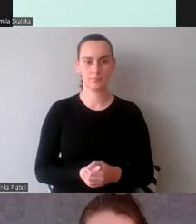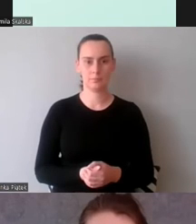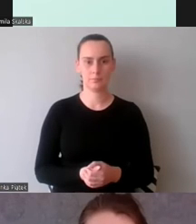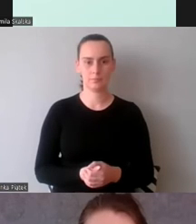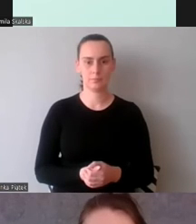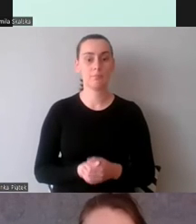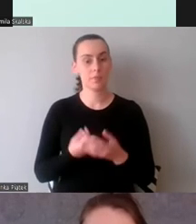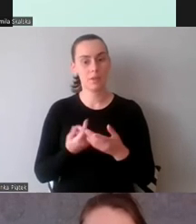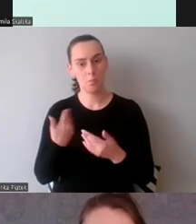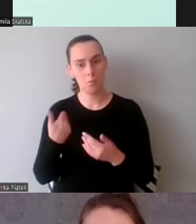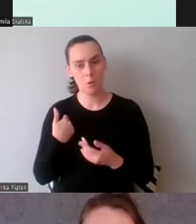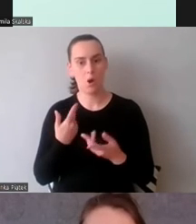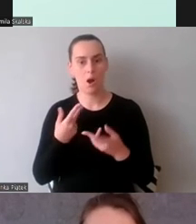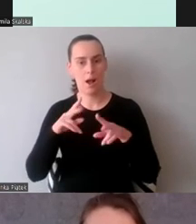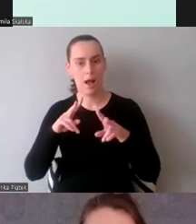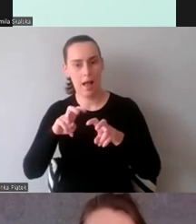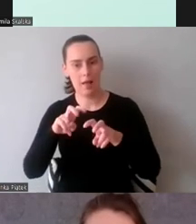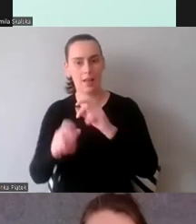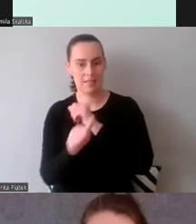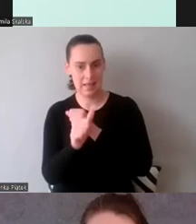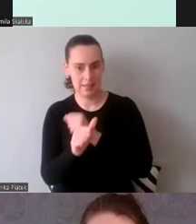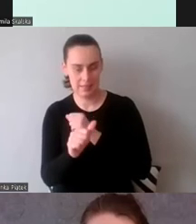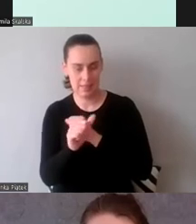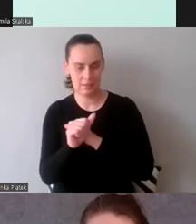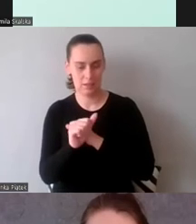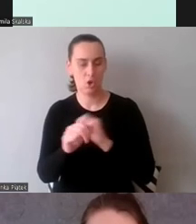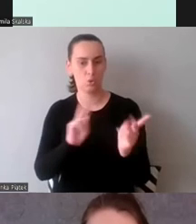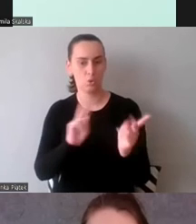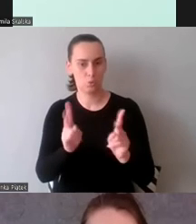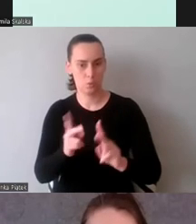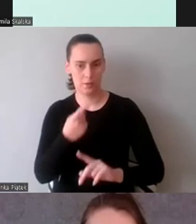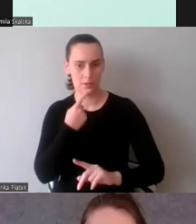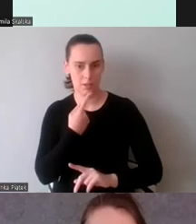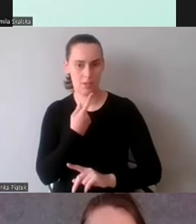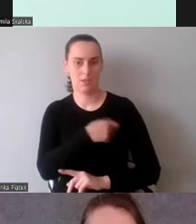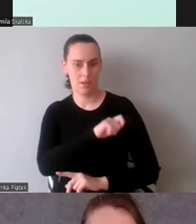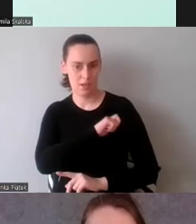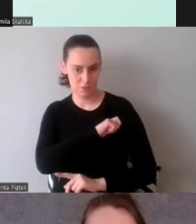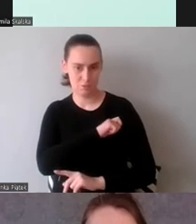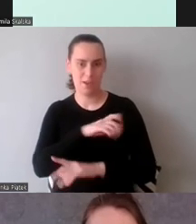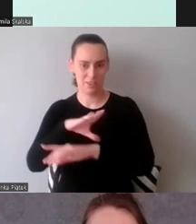Analizowaliśmy dane o tłumacze języka hiszpańskiego i szwedzkiego.